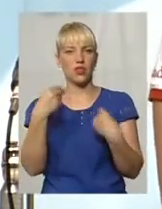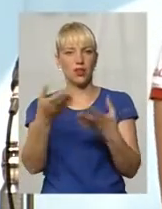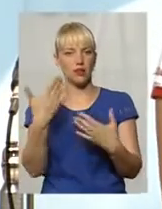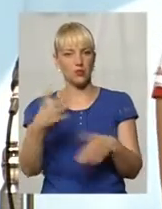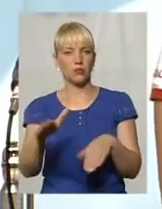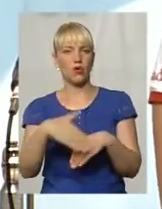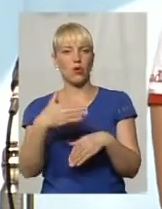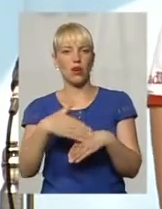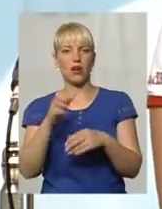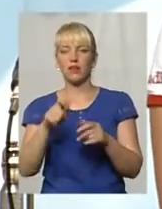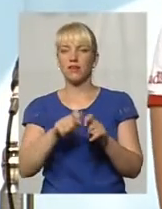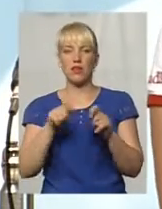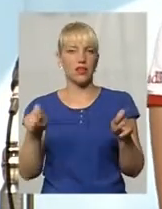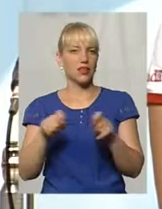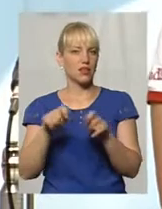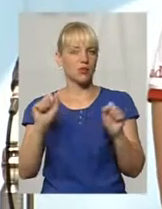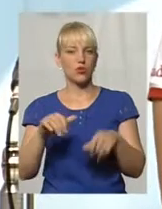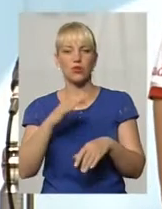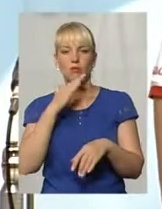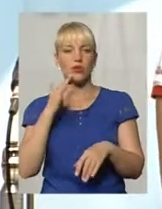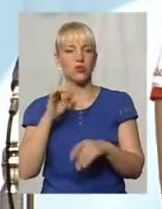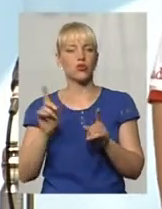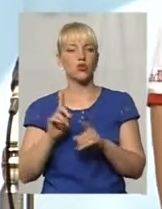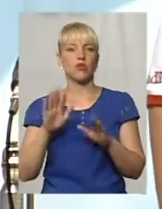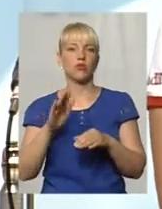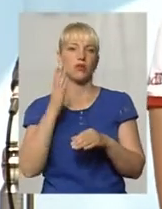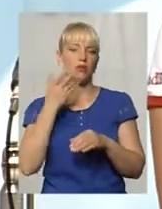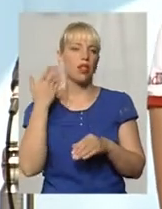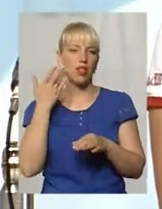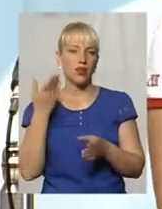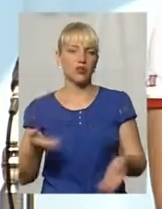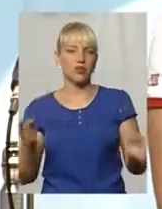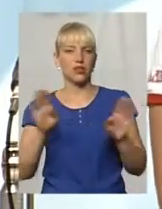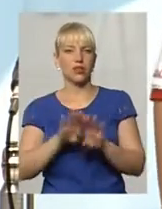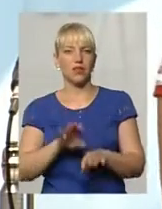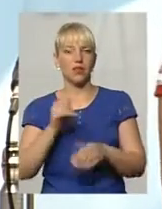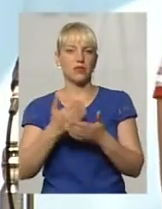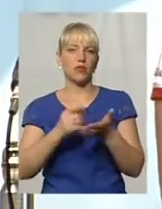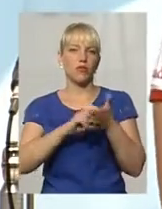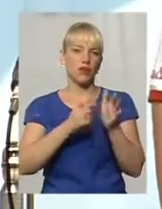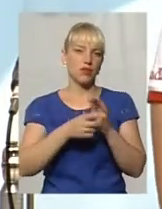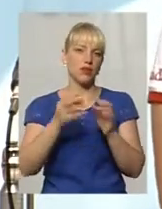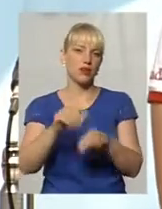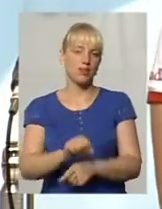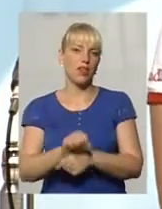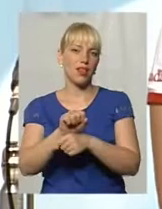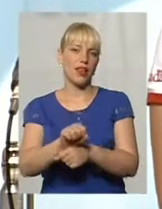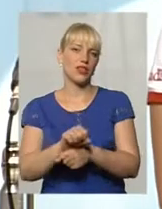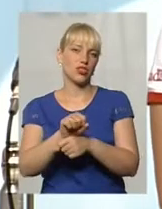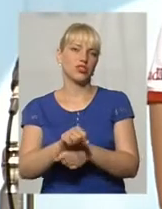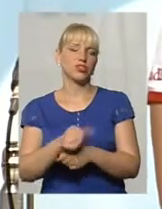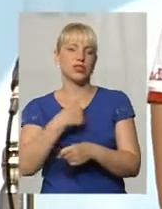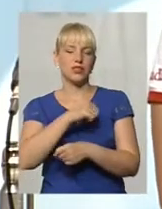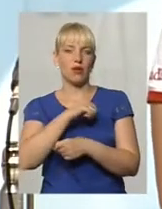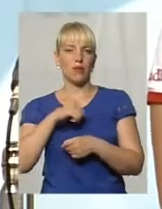Тому що відкрити можна в нас багато чого, а потім воно легко закривається, або в кабінетах десь воно там лежить. Тому що сама особисто